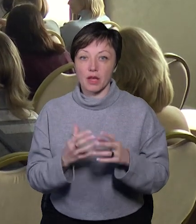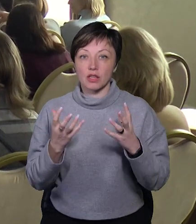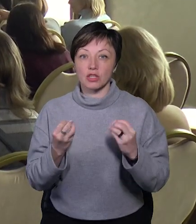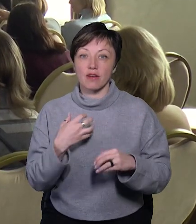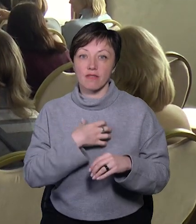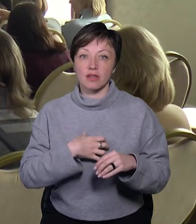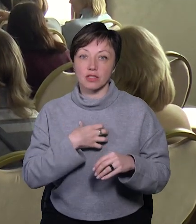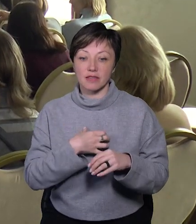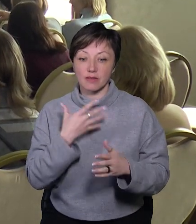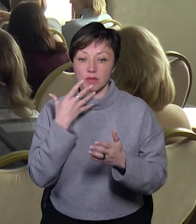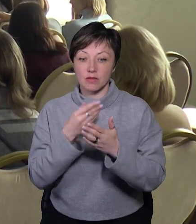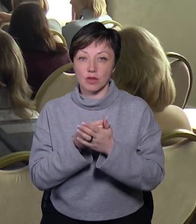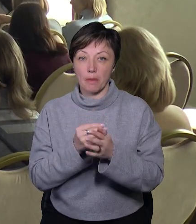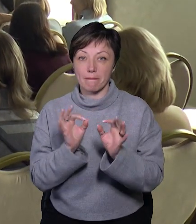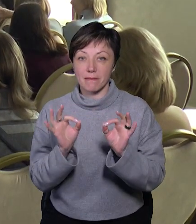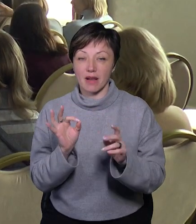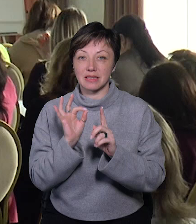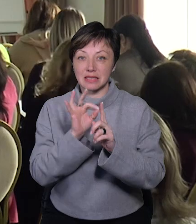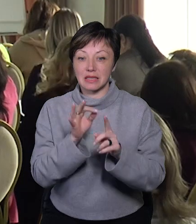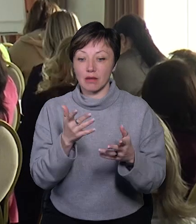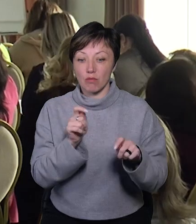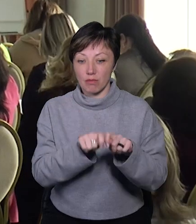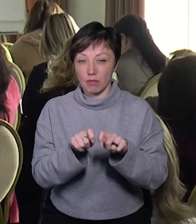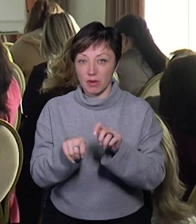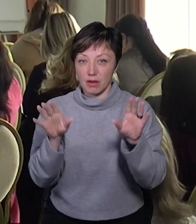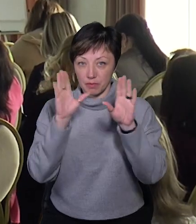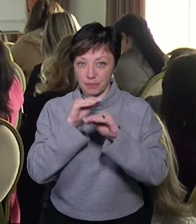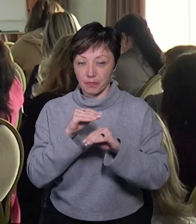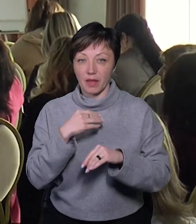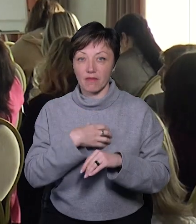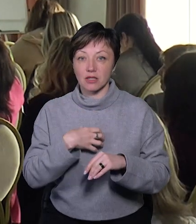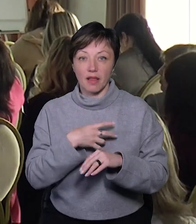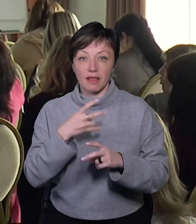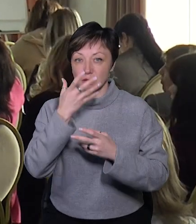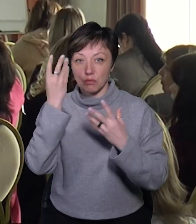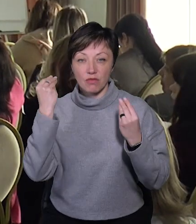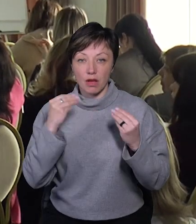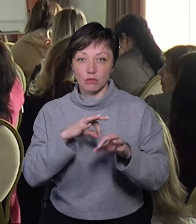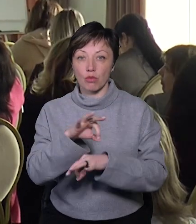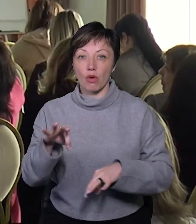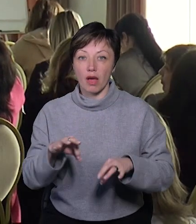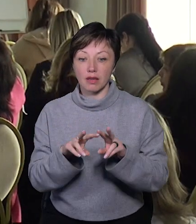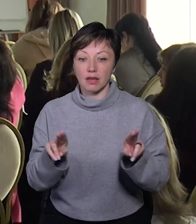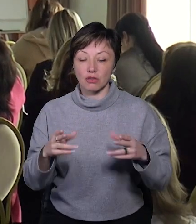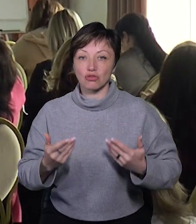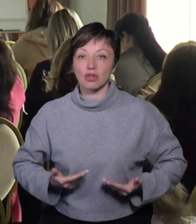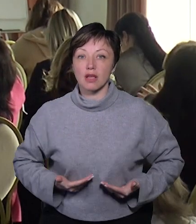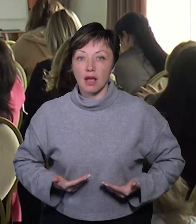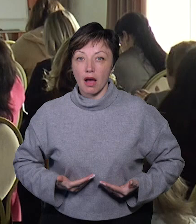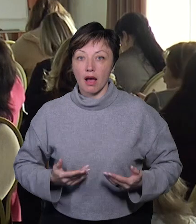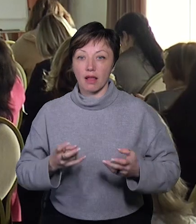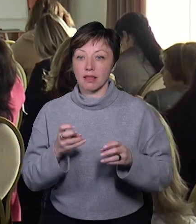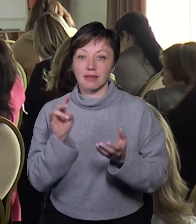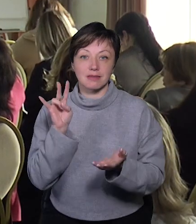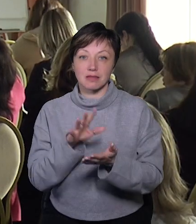поставити собі правильні цілі, які можна виміряти. Важливо не забувати про те, що проєкт, як і життя, він не